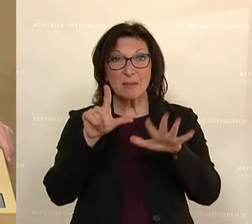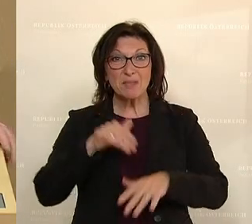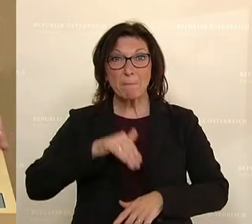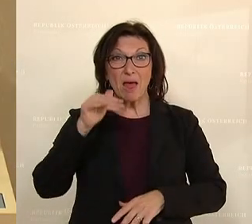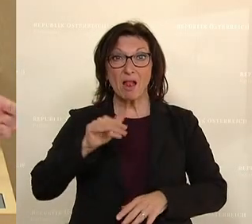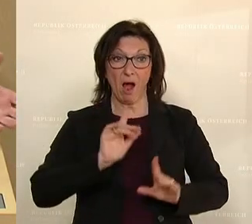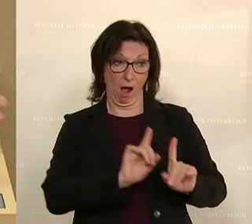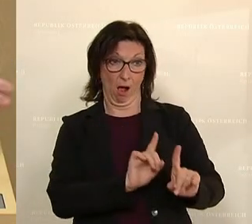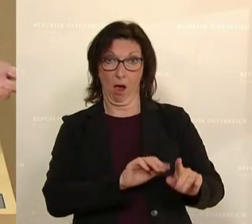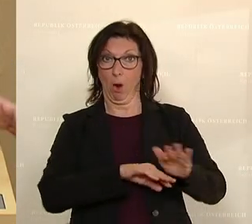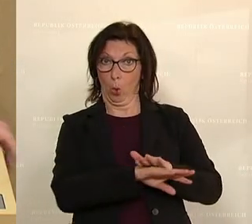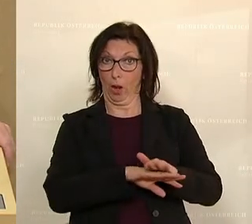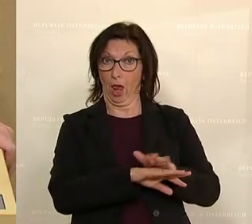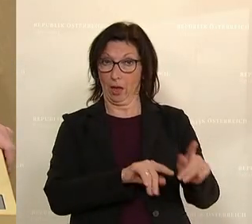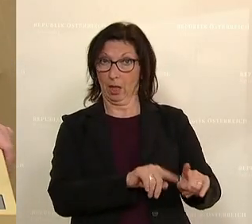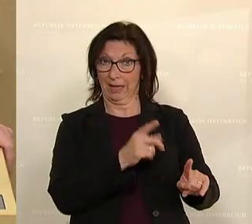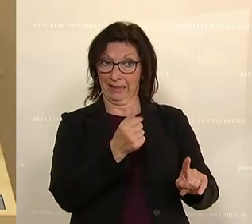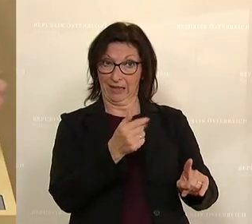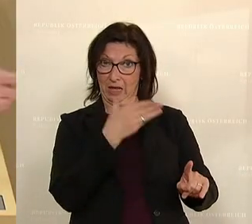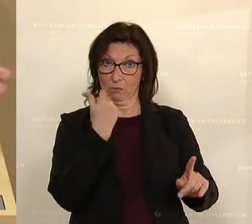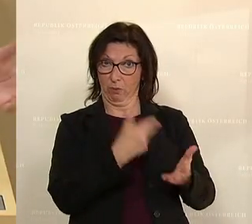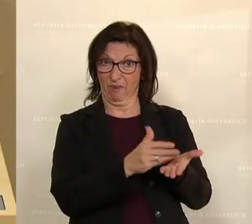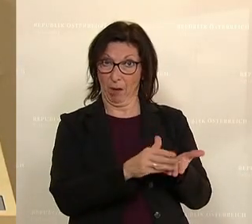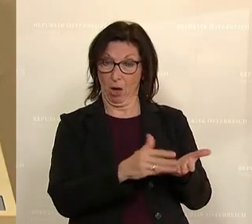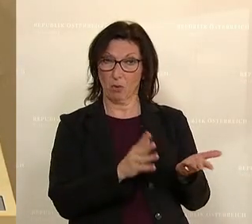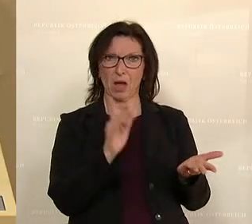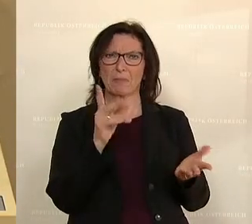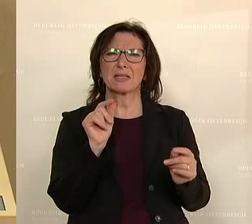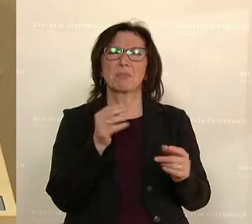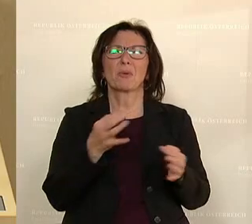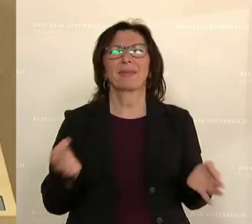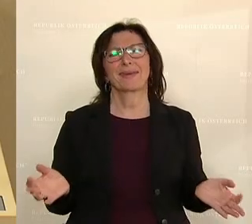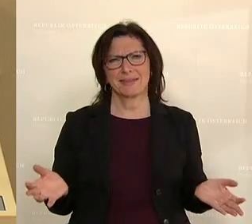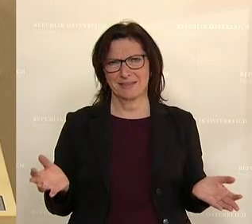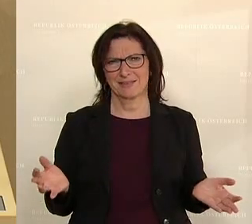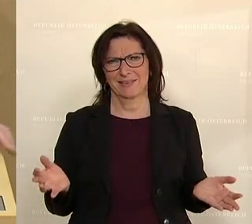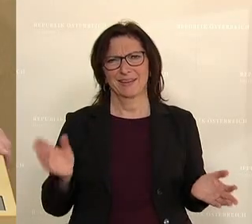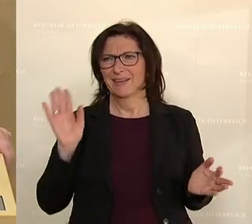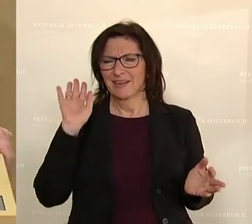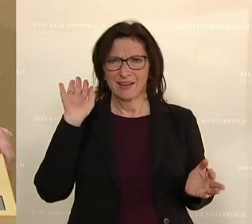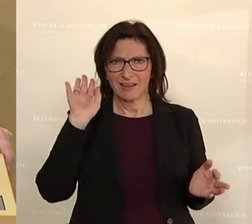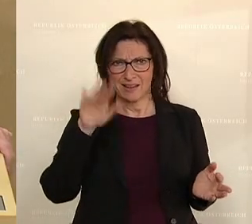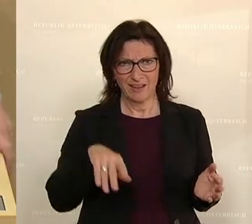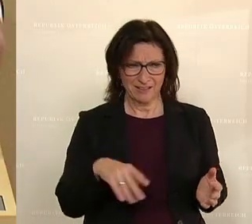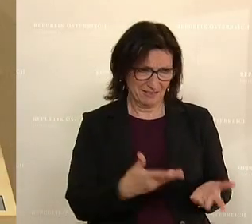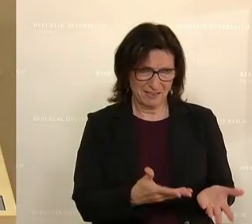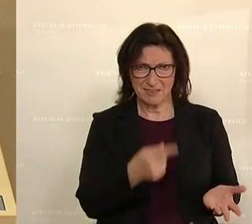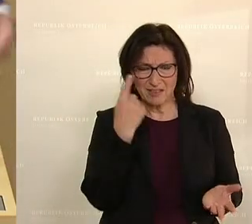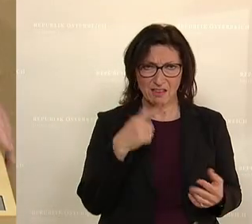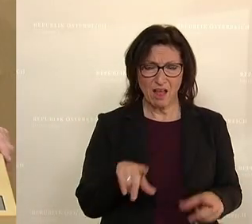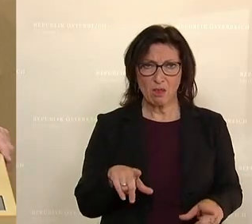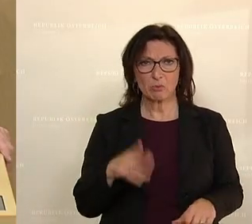Rücklagen, das heißt Gelder, die nicht verbraucht wurden. Das heißt aber gar nichts. Das ist das Papier nicht wert, auf dem Sie stehen, wenn nicht der Herr